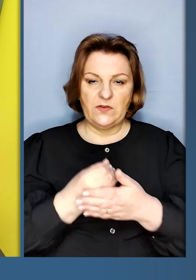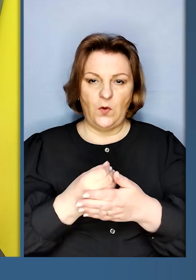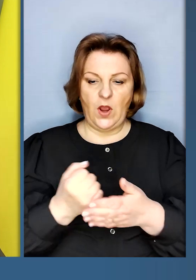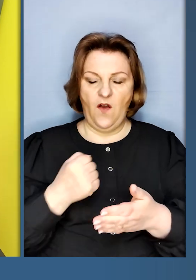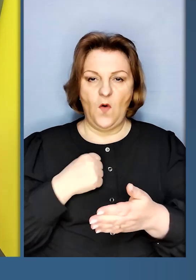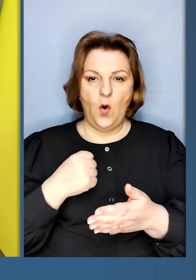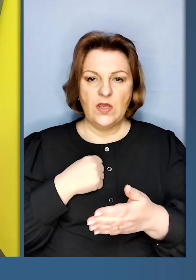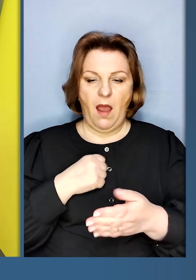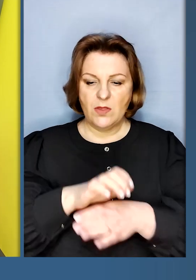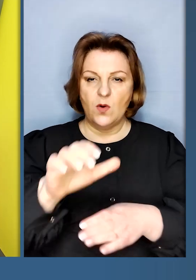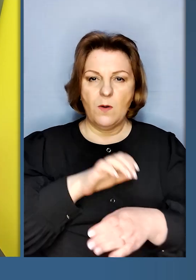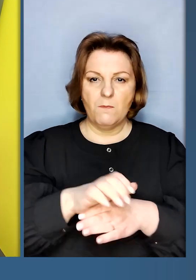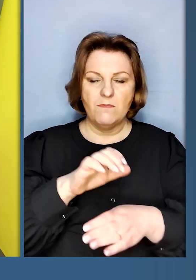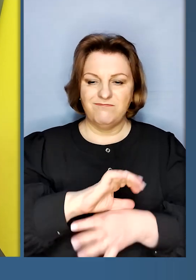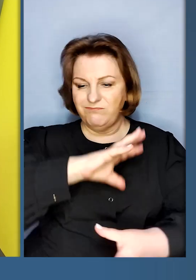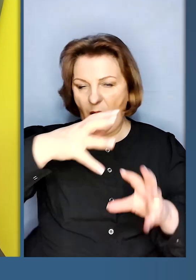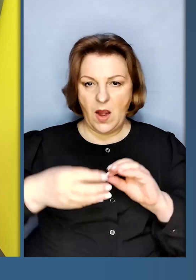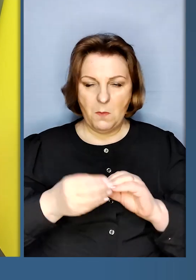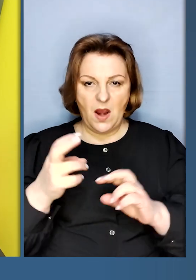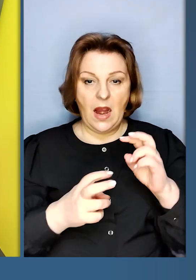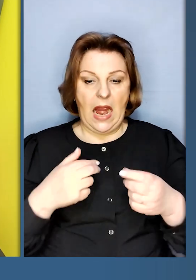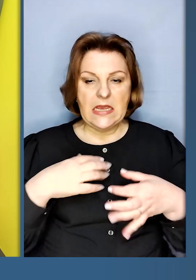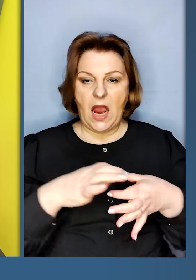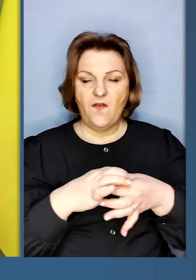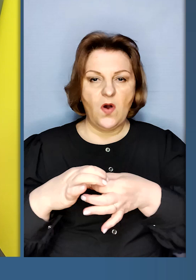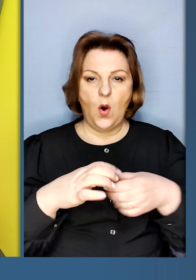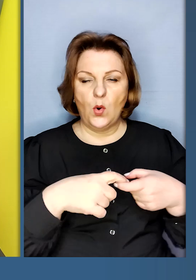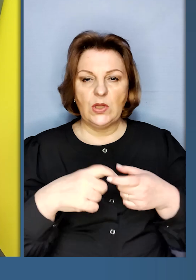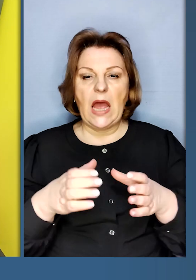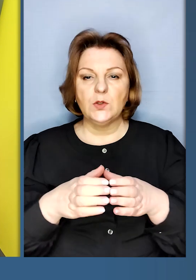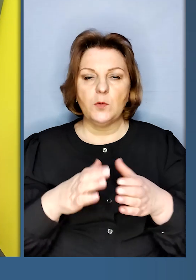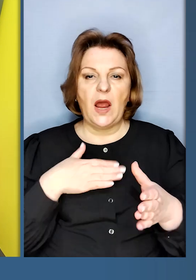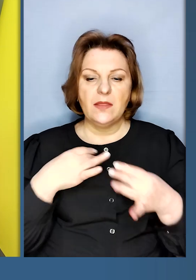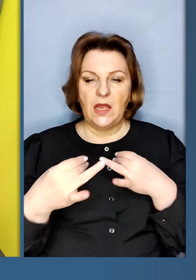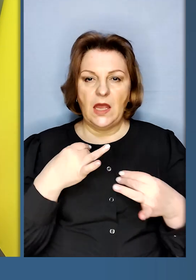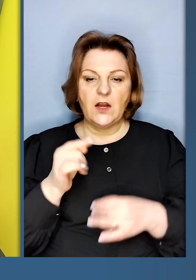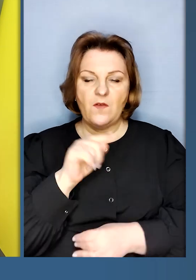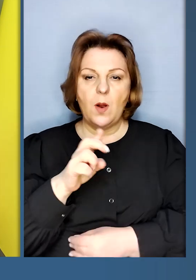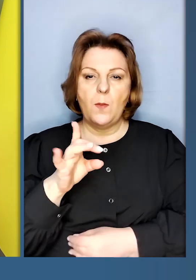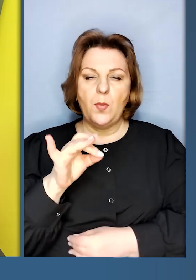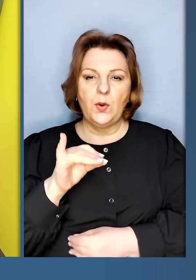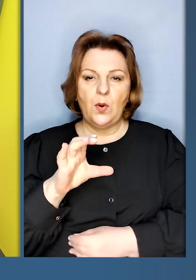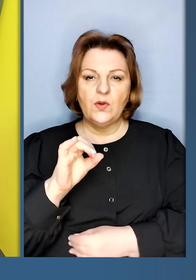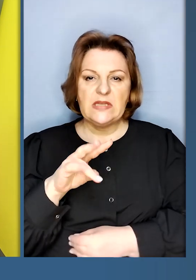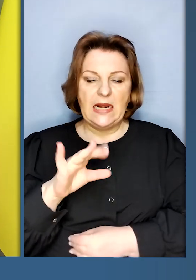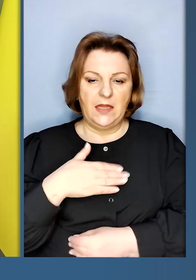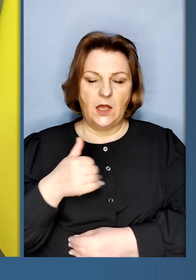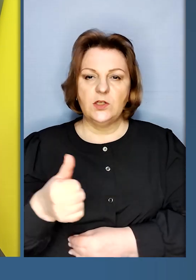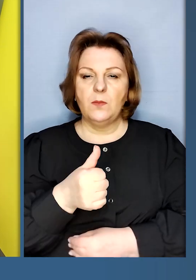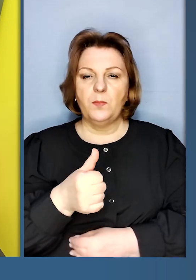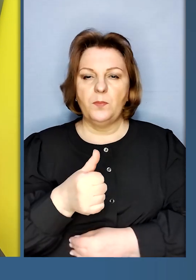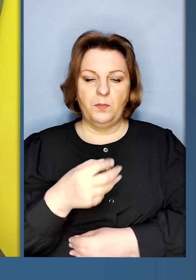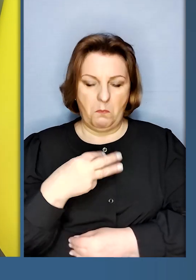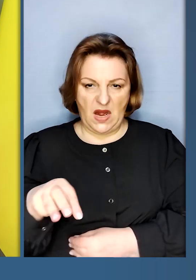махину. Я в контакті з групою наших перегубернатиків у Брюсселі, пан